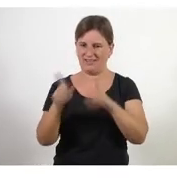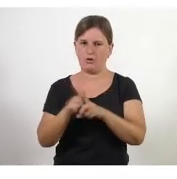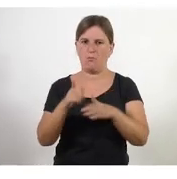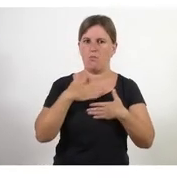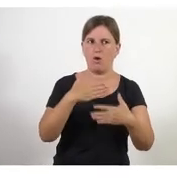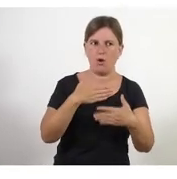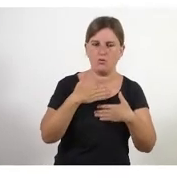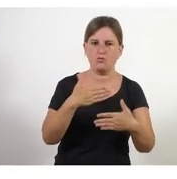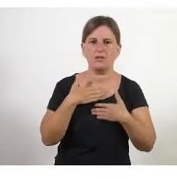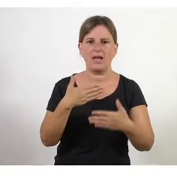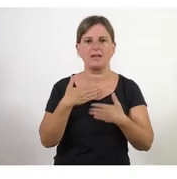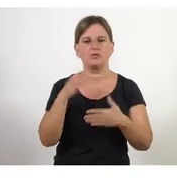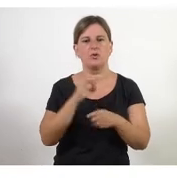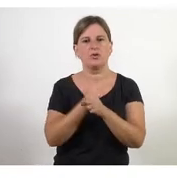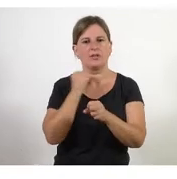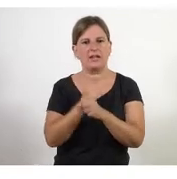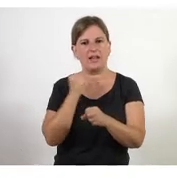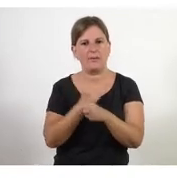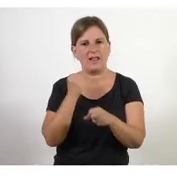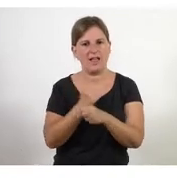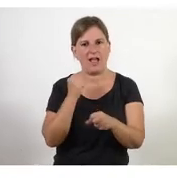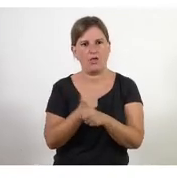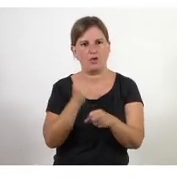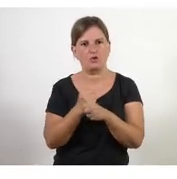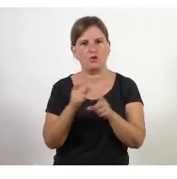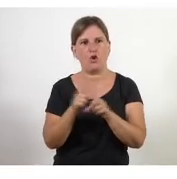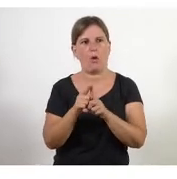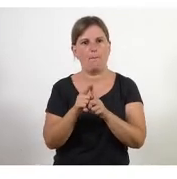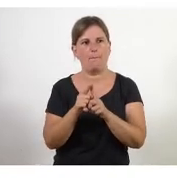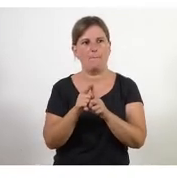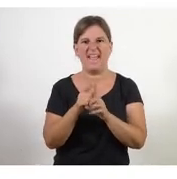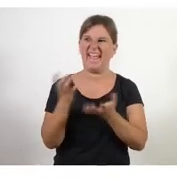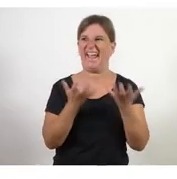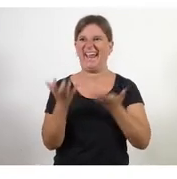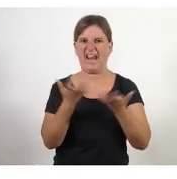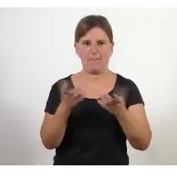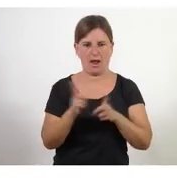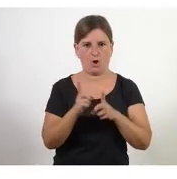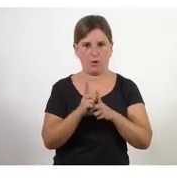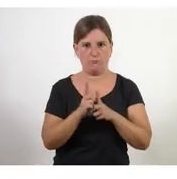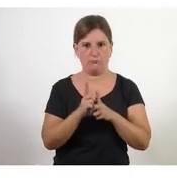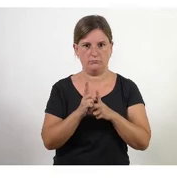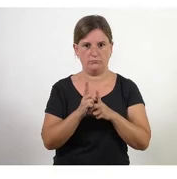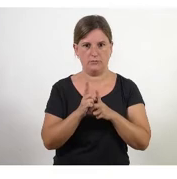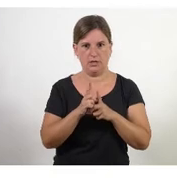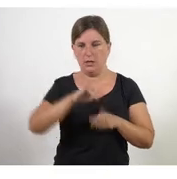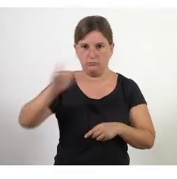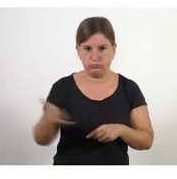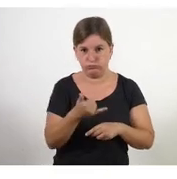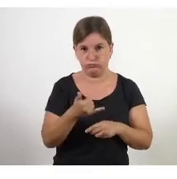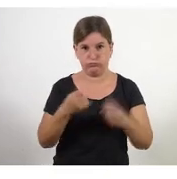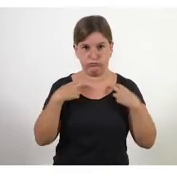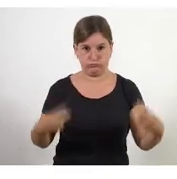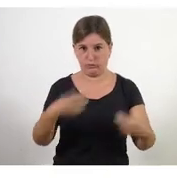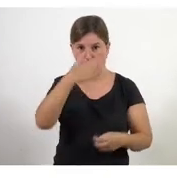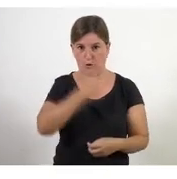o voluntàries o que els treballadors treballadores es cremin i que si això dura massa tinguem a l'octubre al novembre o al